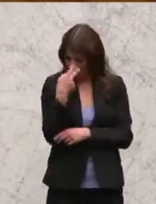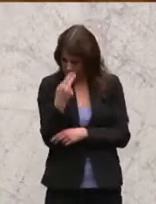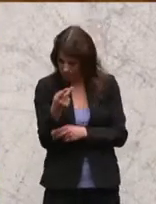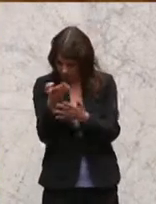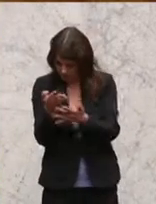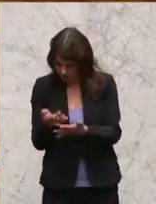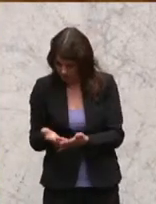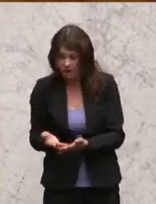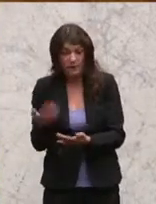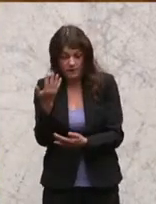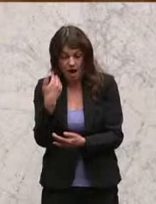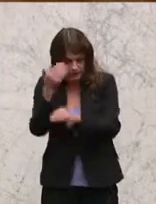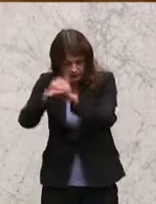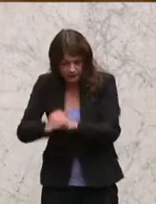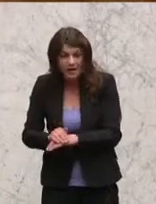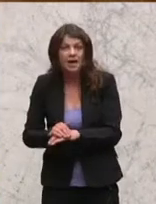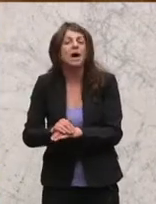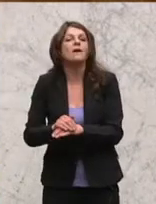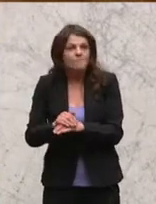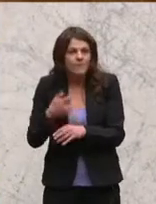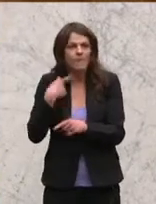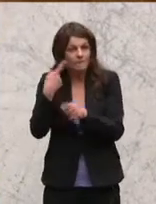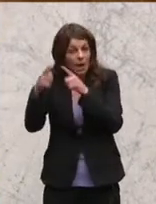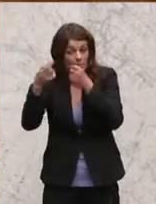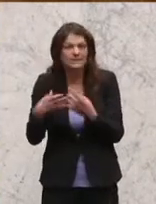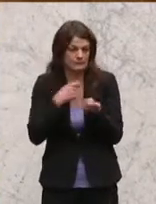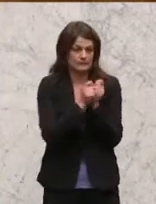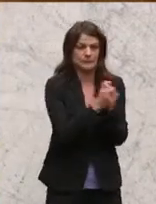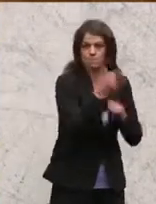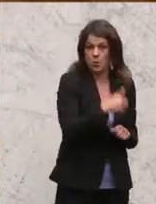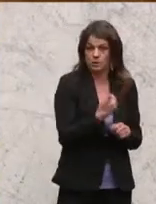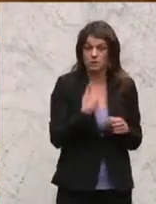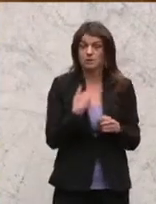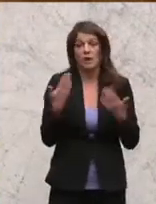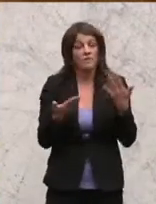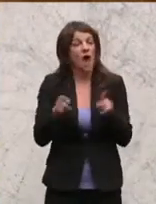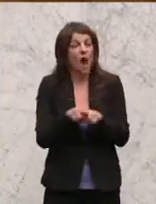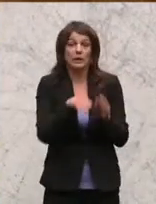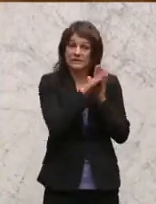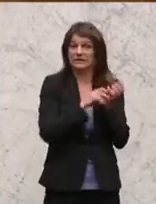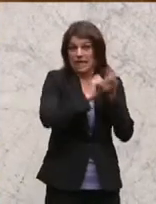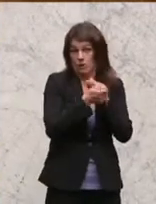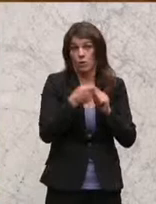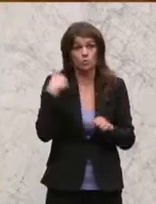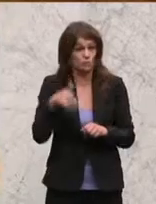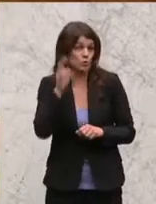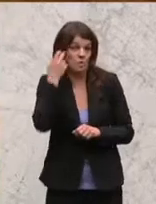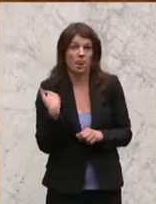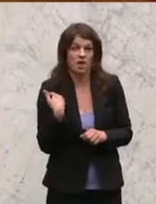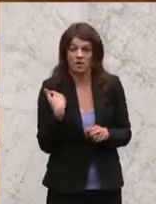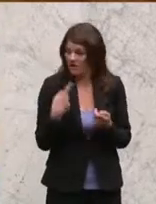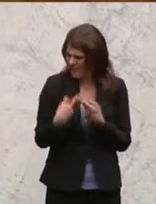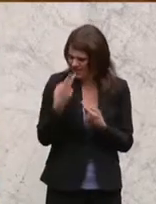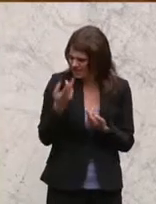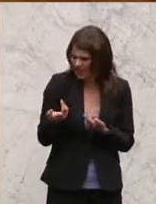aus seinem Fall ziehen, wenn Fehler passiert sind, oder aber auch über Gesetzesänderungen nachdenken, wenn da